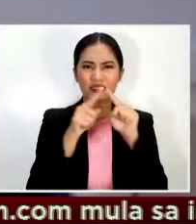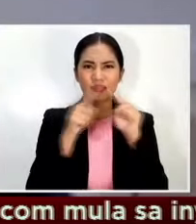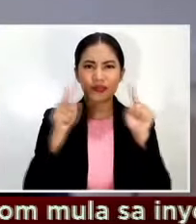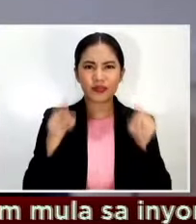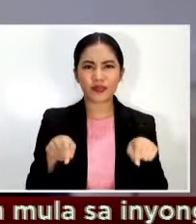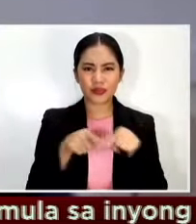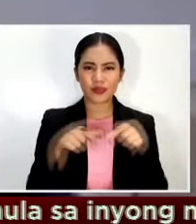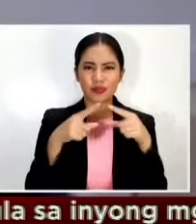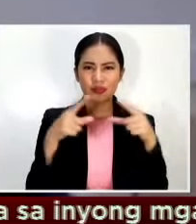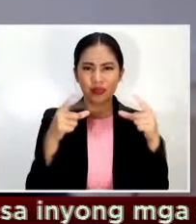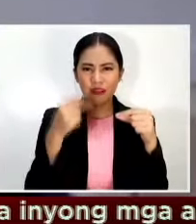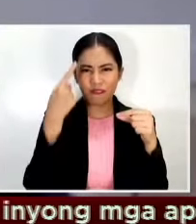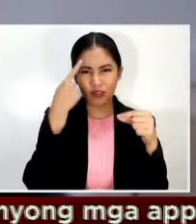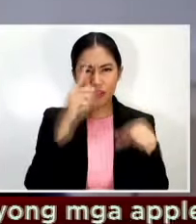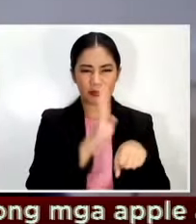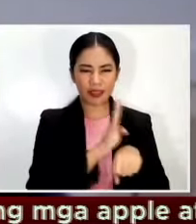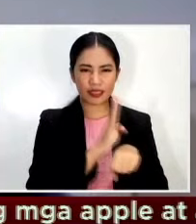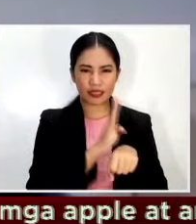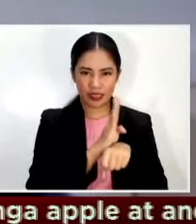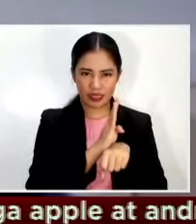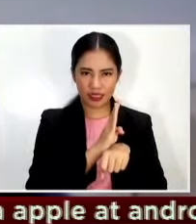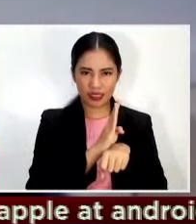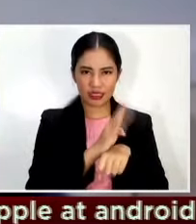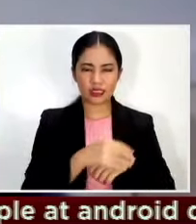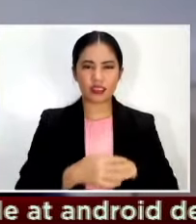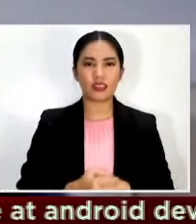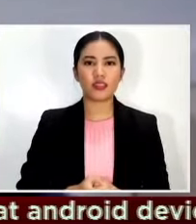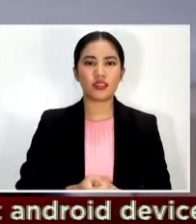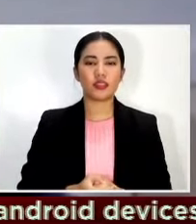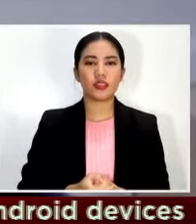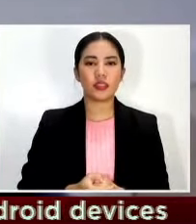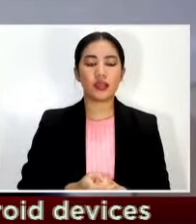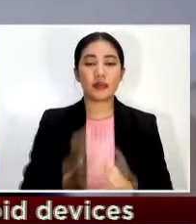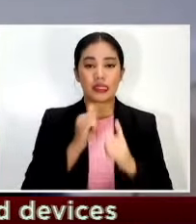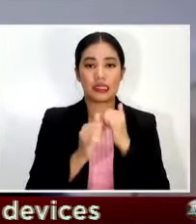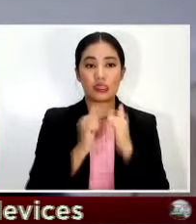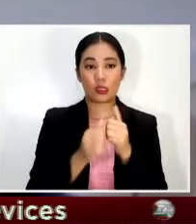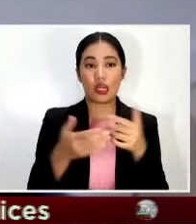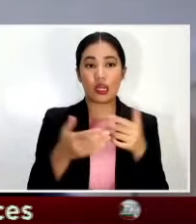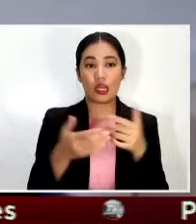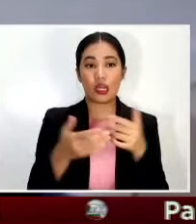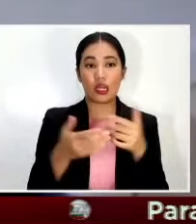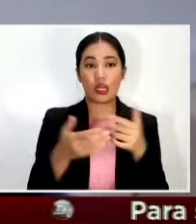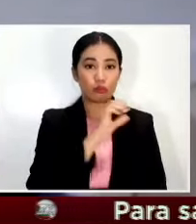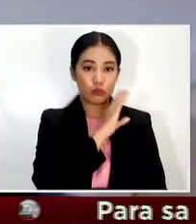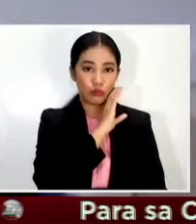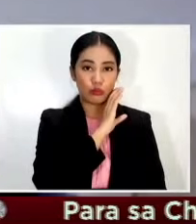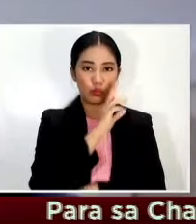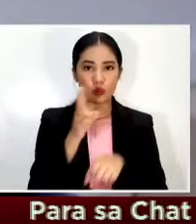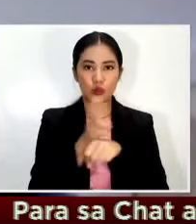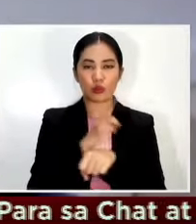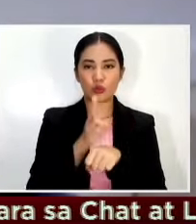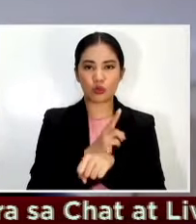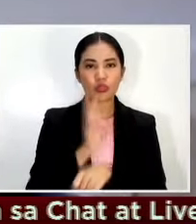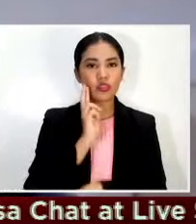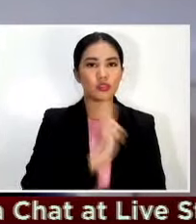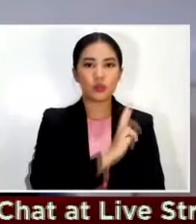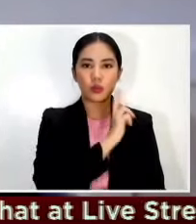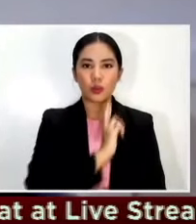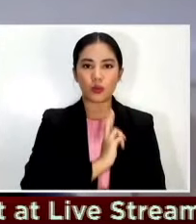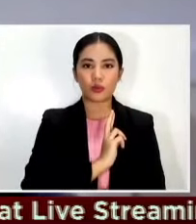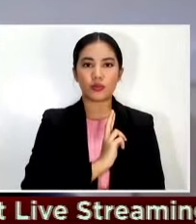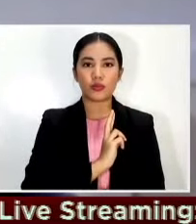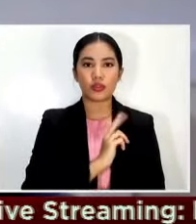asking for at least give them a vaccine pass to allow mga senior citizens who've been vaccinated to come out to the restaurants it would also help